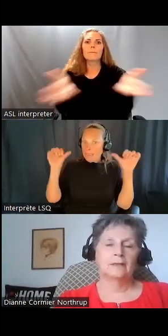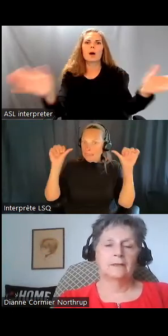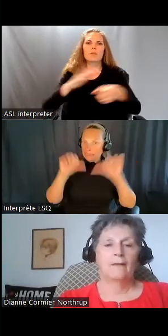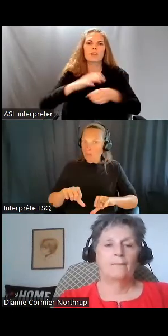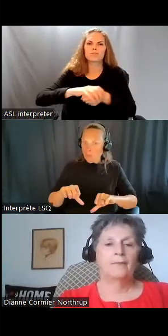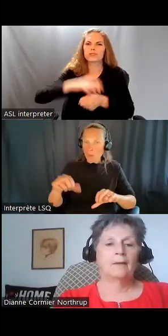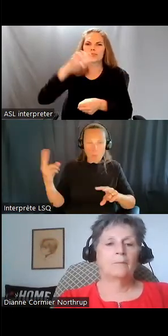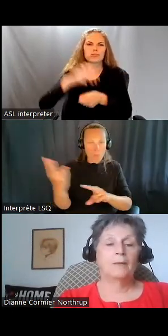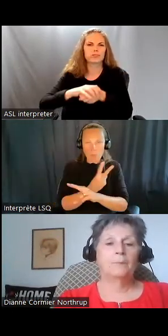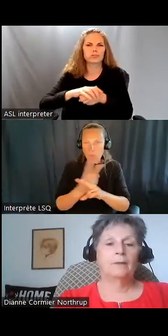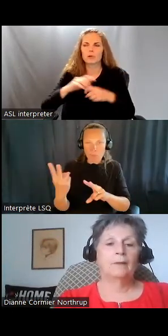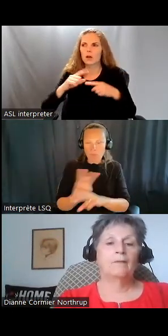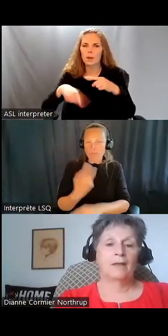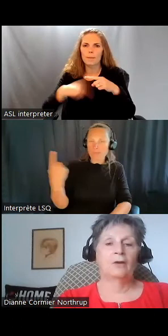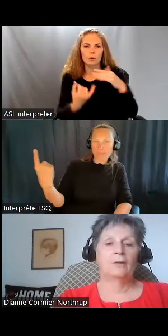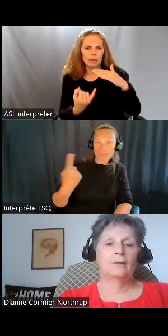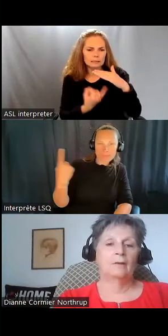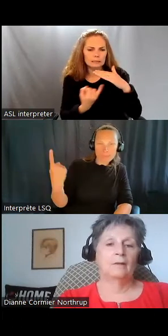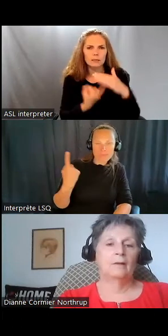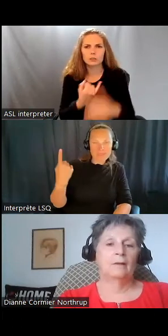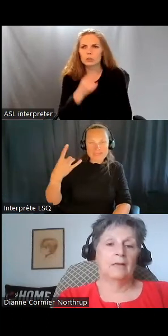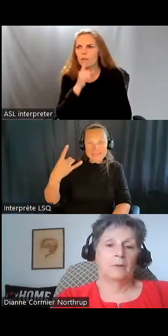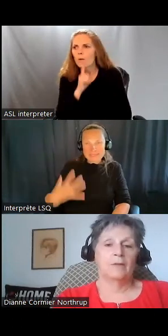aux isolements, à la solitude.